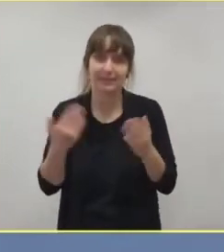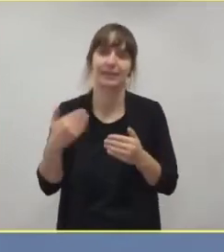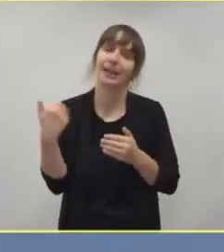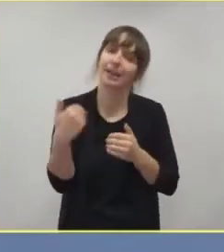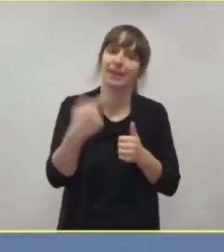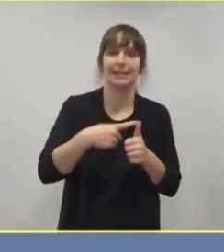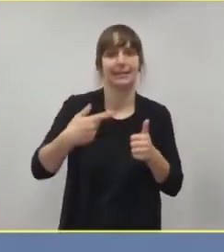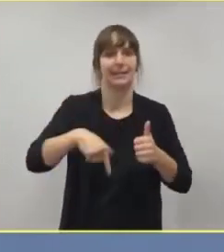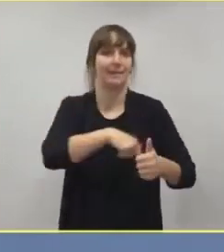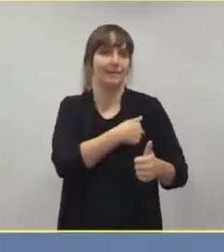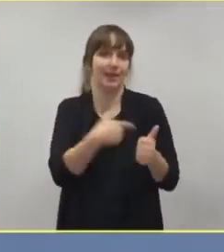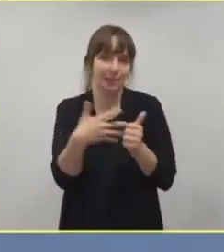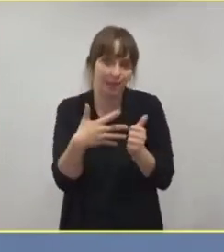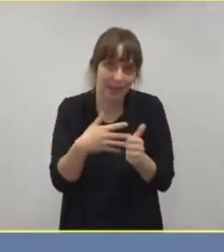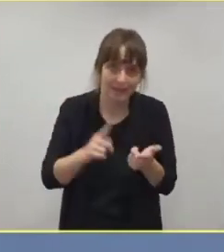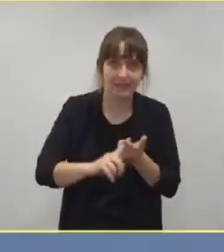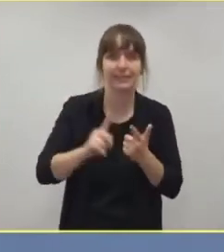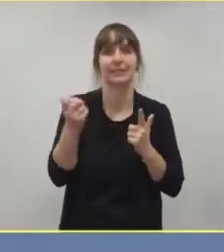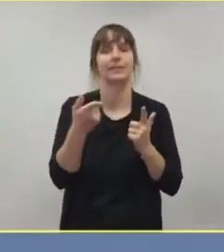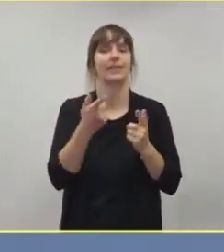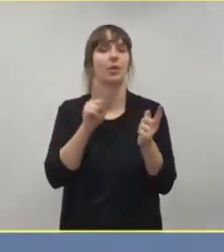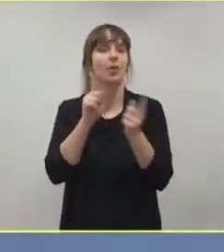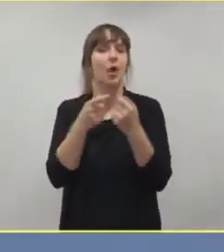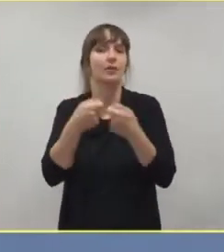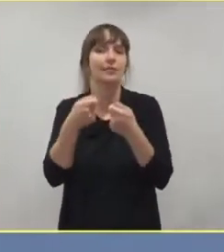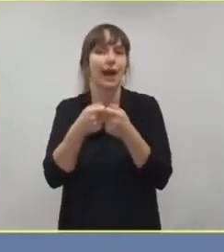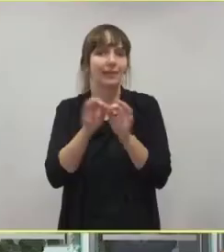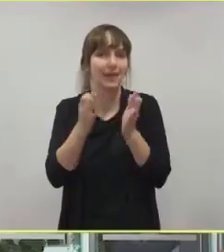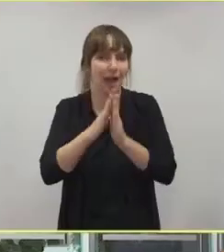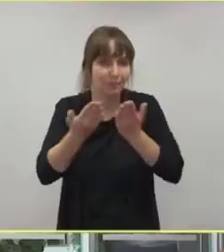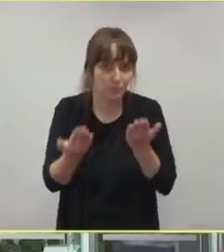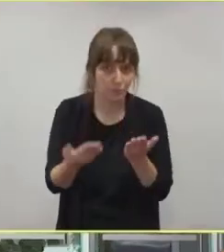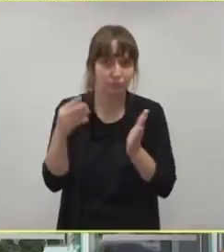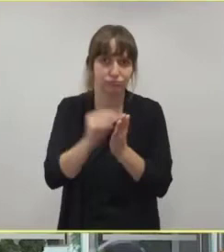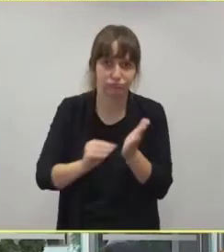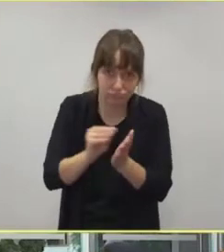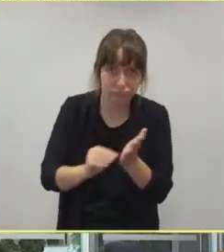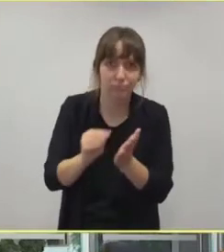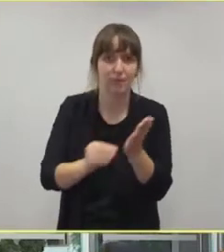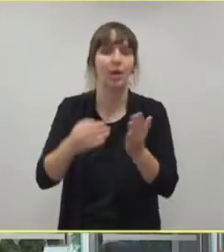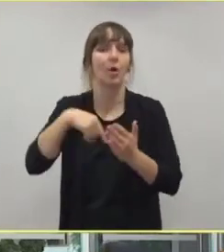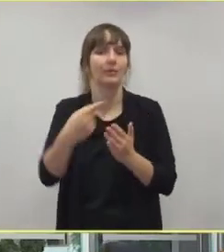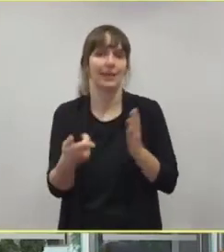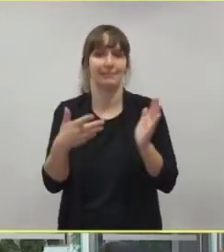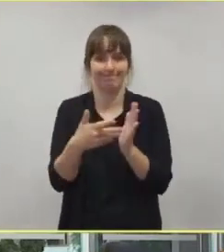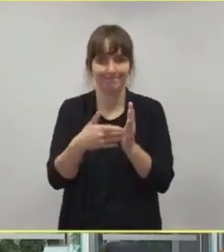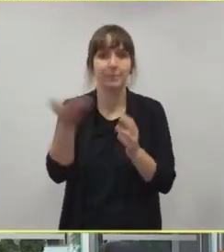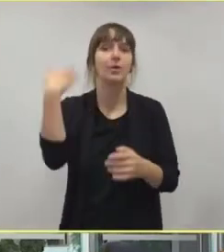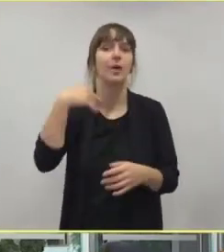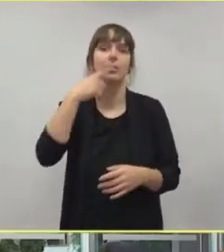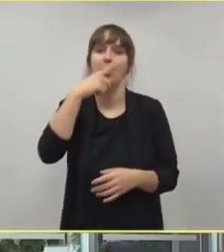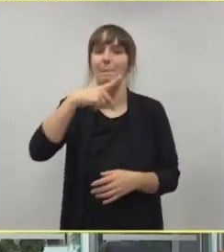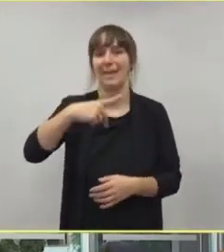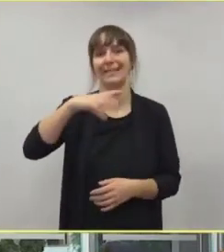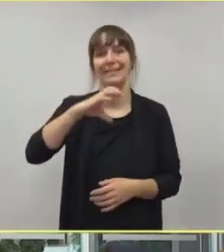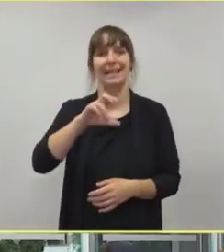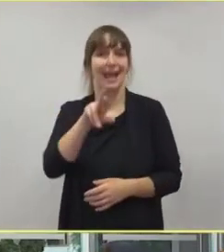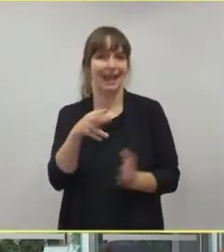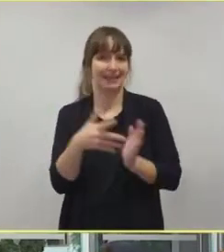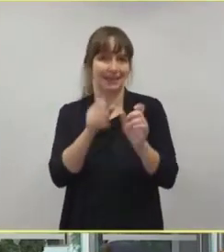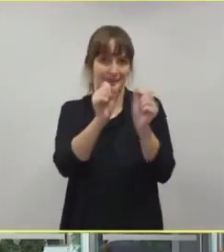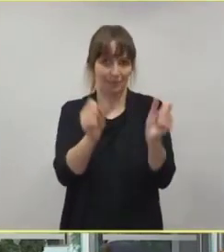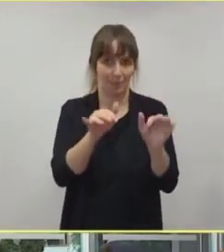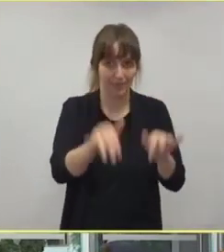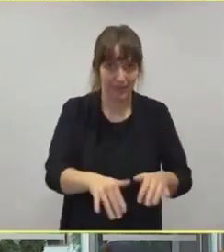durchgeführt worden sind und dann sind Testungen durchgeführt worden. Damals haben wir nur die PCR gehabt. Und mit diesem Konzept, mit Informationen der